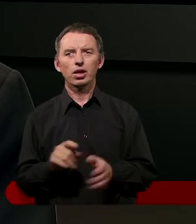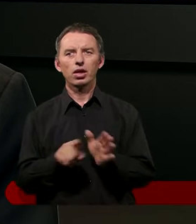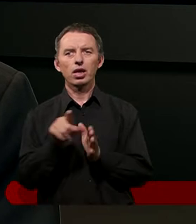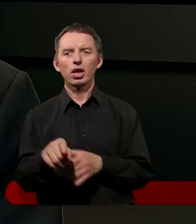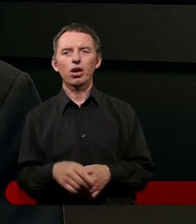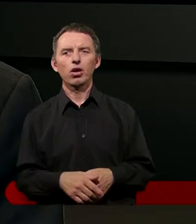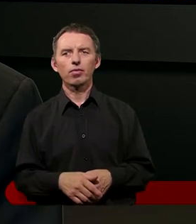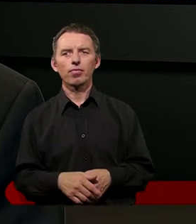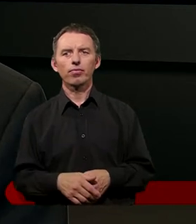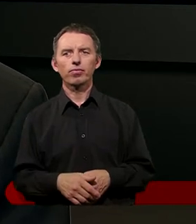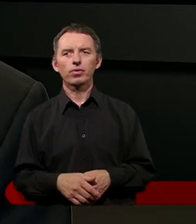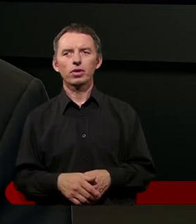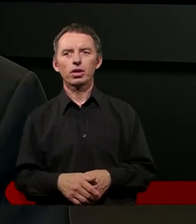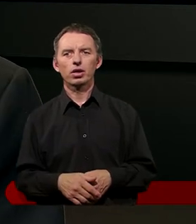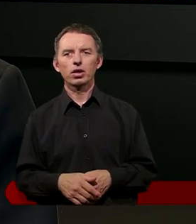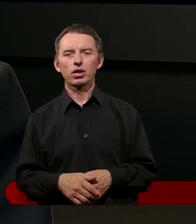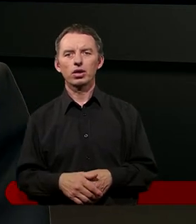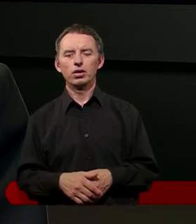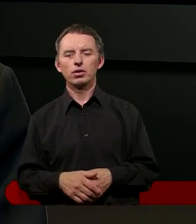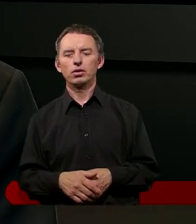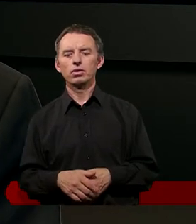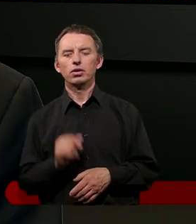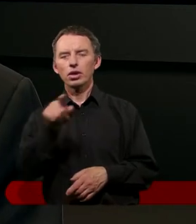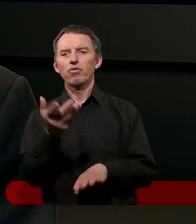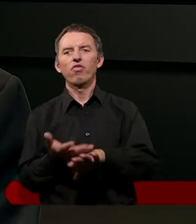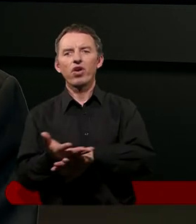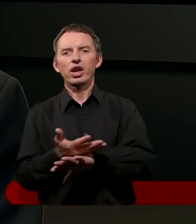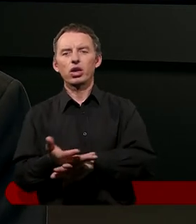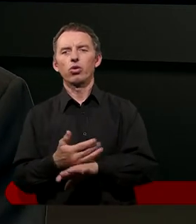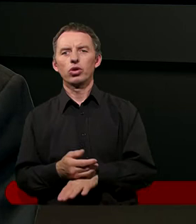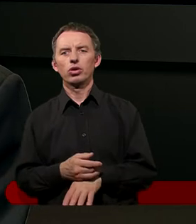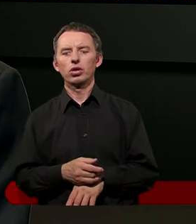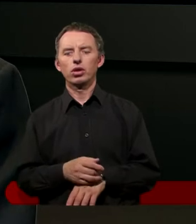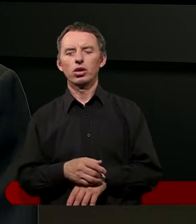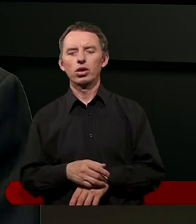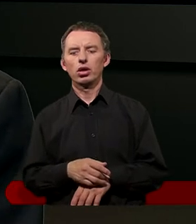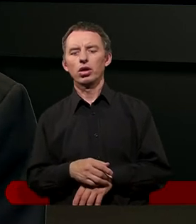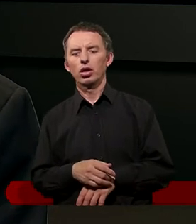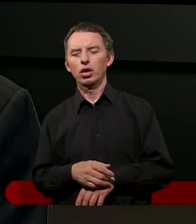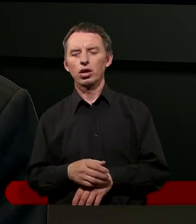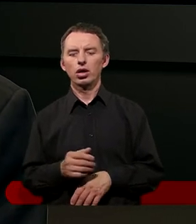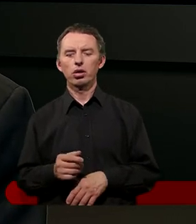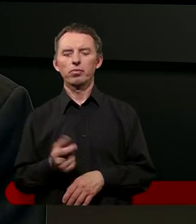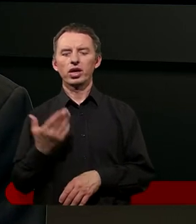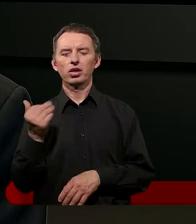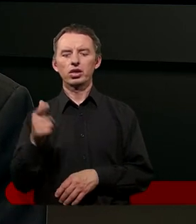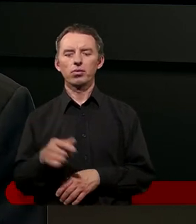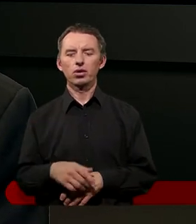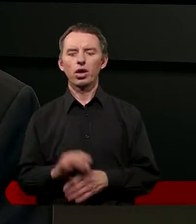tym faryzeuszom, to jest już taki chyba ogólny termin,